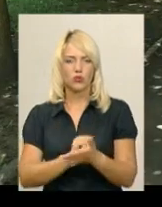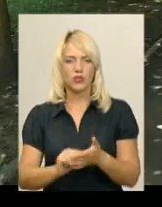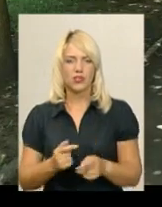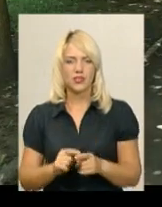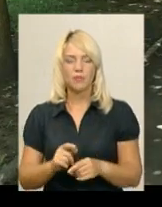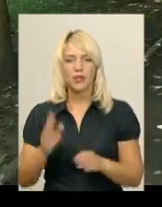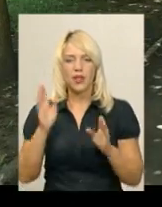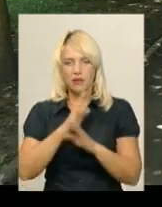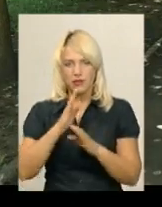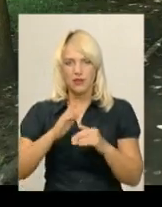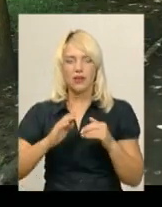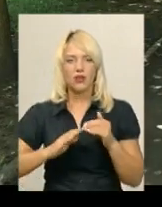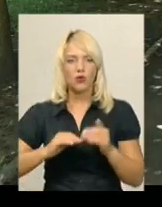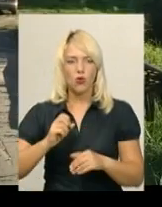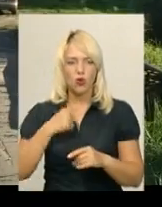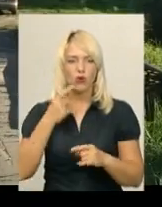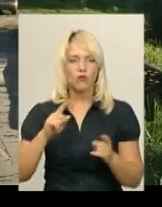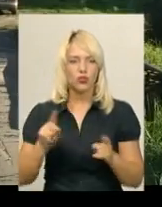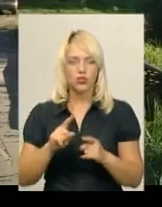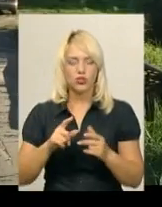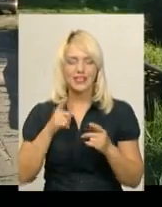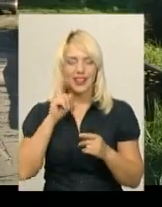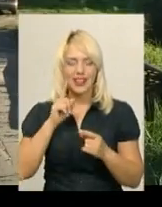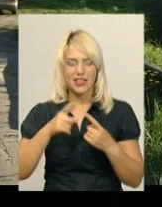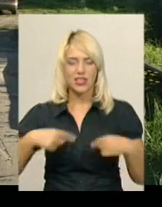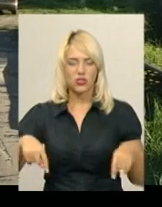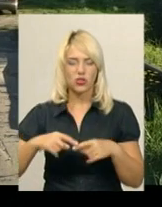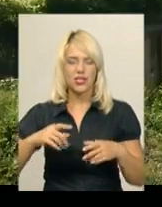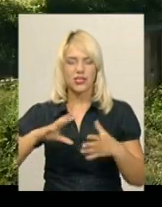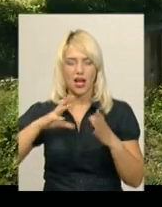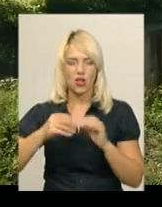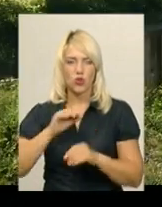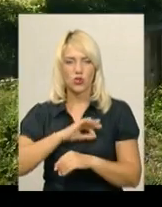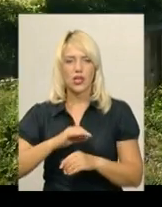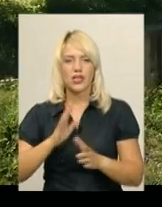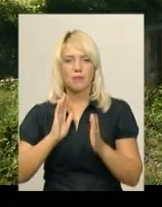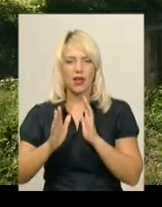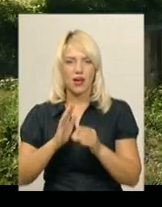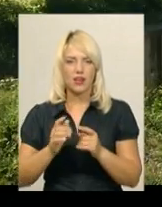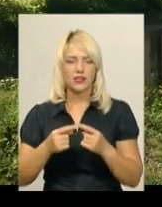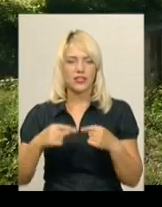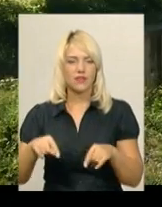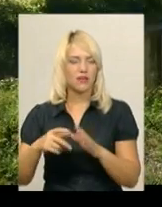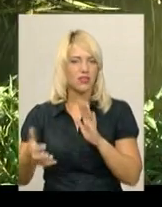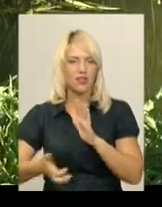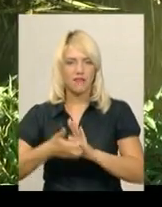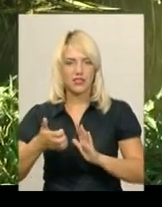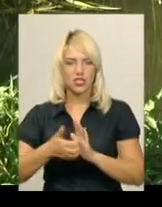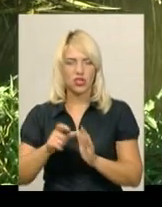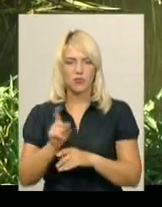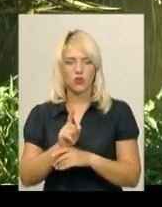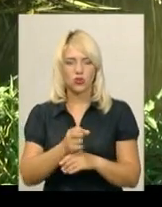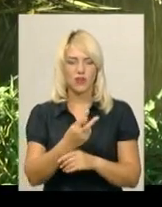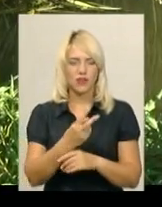Еколог Наталія Міронова переконує, зелених зон загального користування, а це сквери та парки в обласному центрі не вистачає. При нормі від